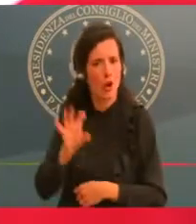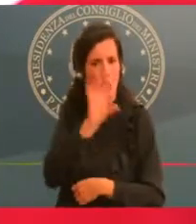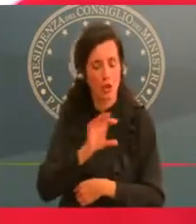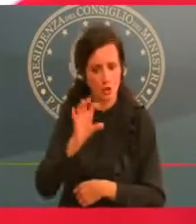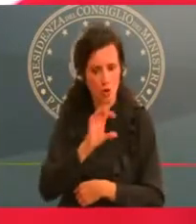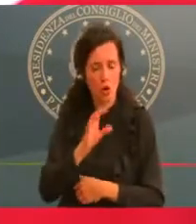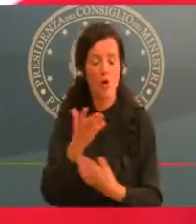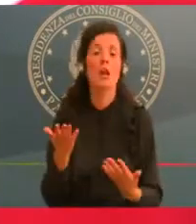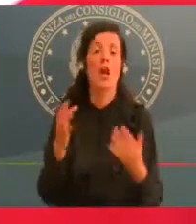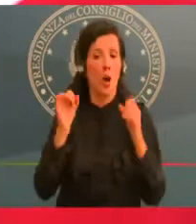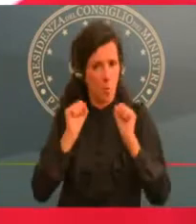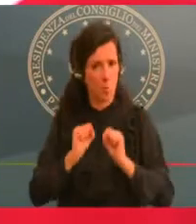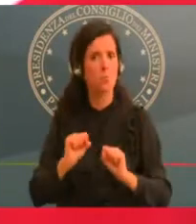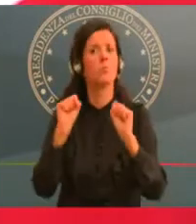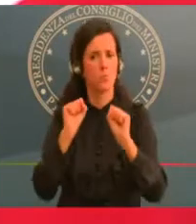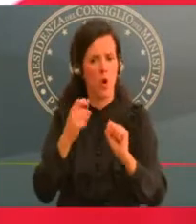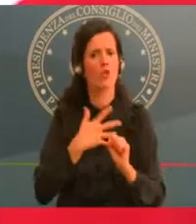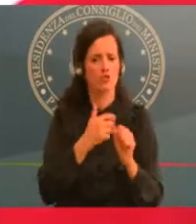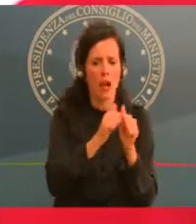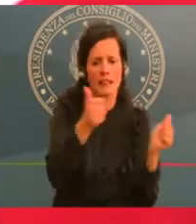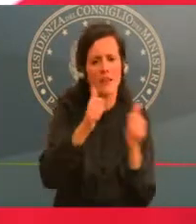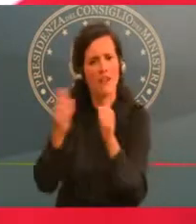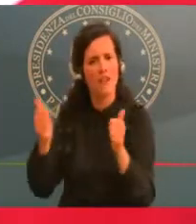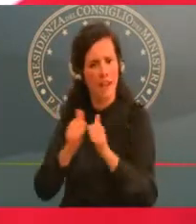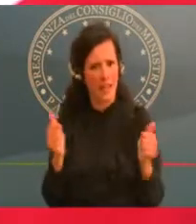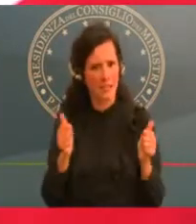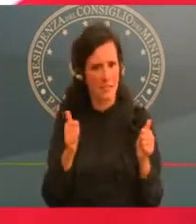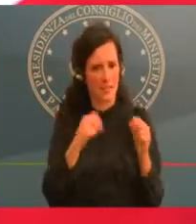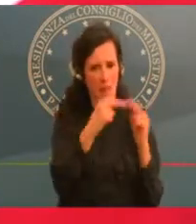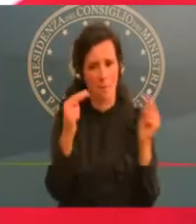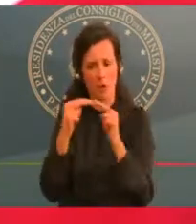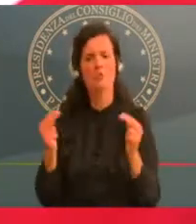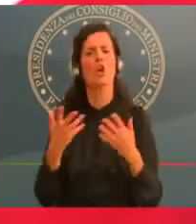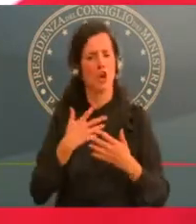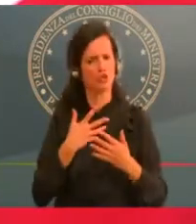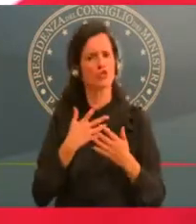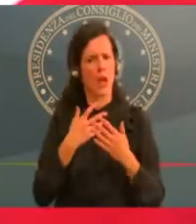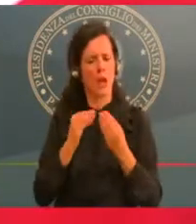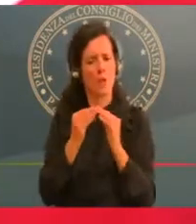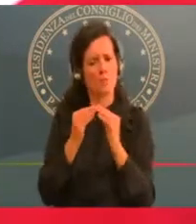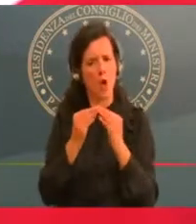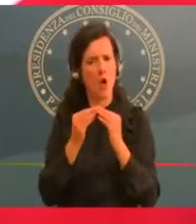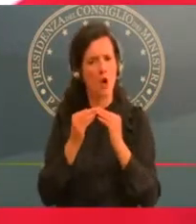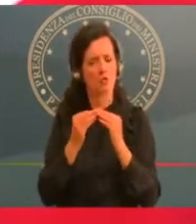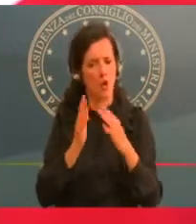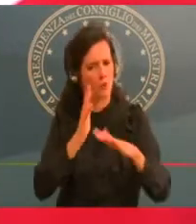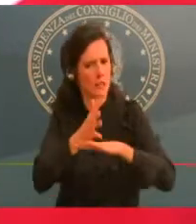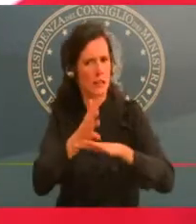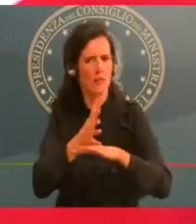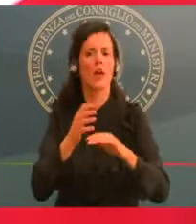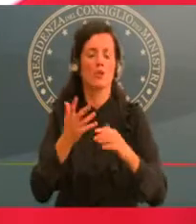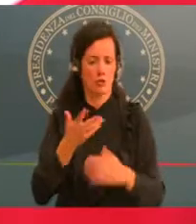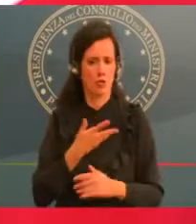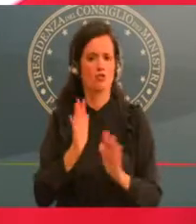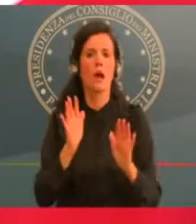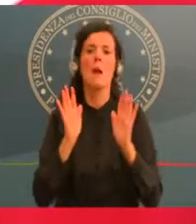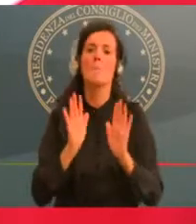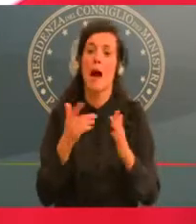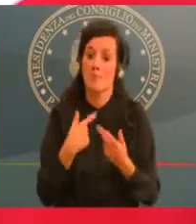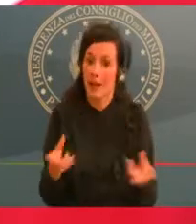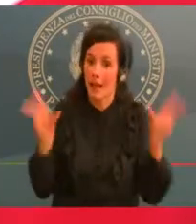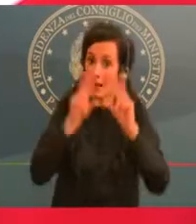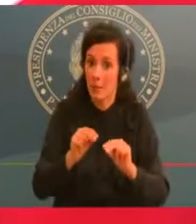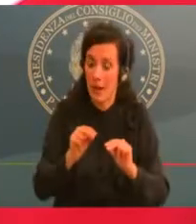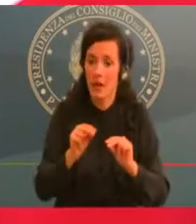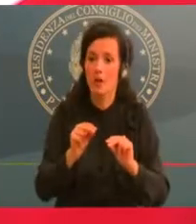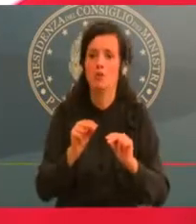Però, ripeto, la forza dell'intero meccanismo ovviamente è di costruire un tessuto di